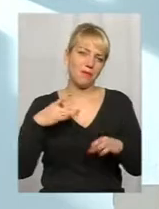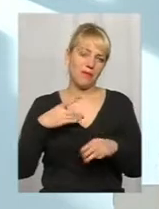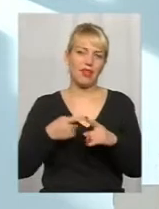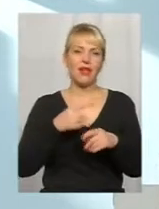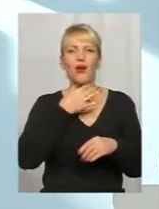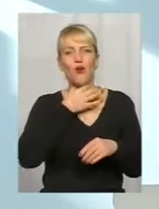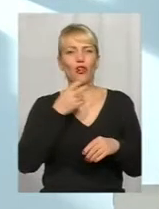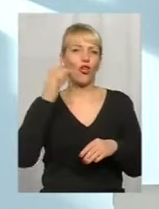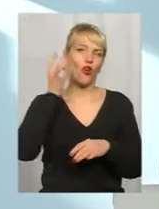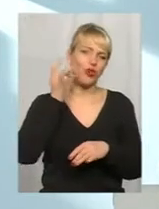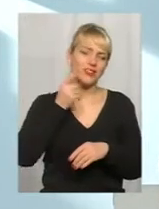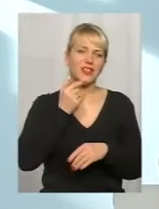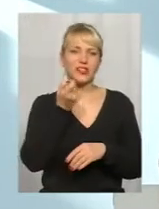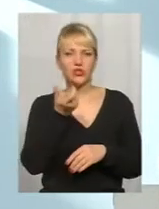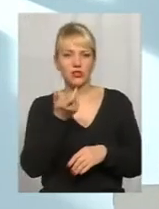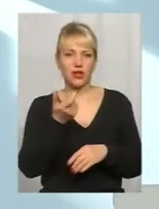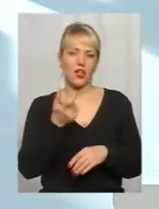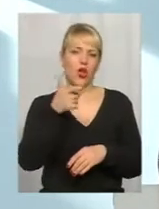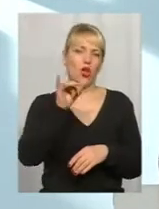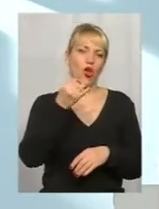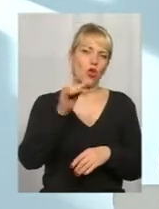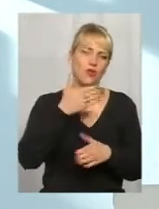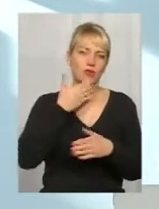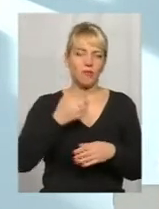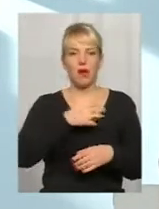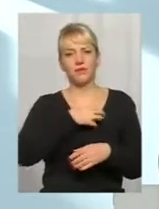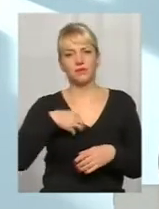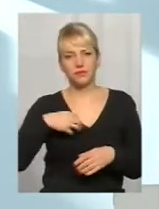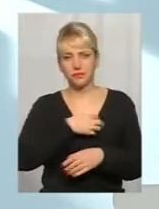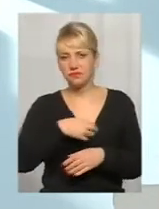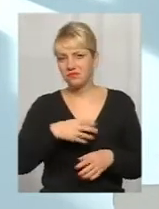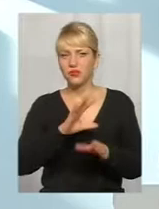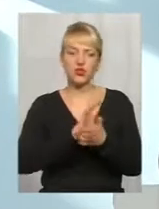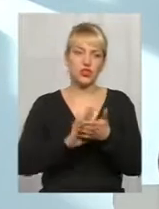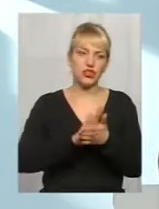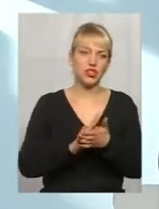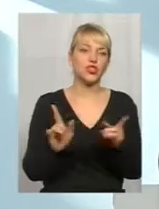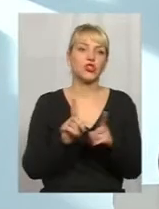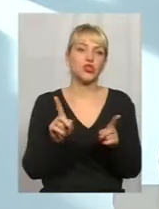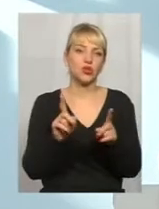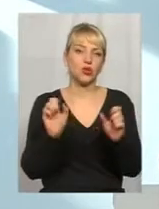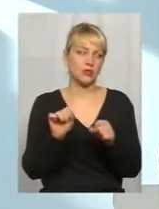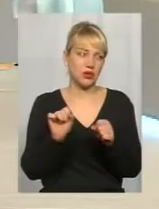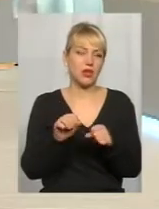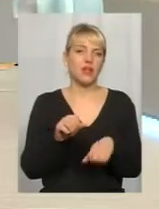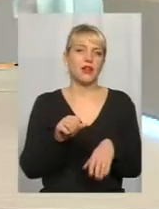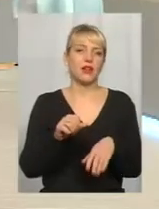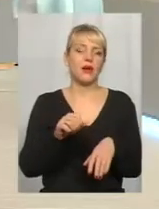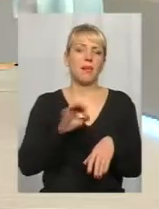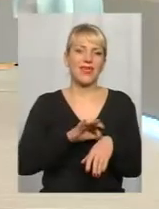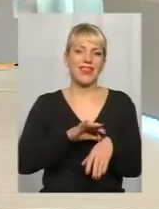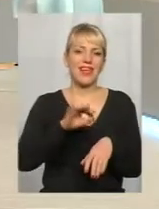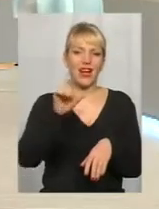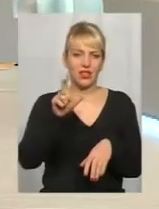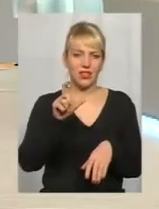розовое, красное чуть, гнойных пробочек нет, послушала легкие, в легких все чистенько. Что предполагает педиатр с большой долей